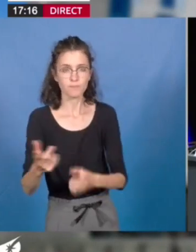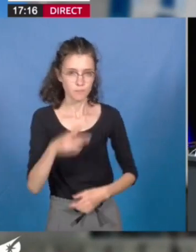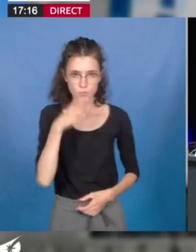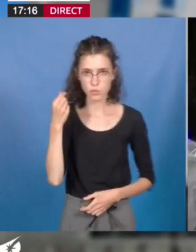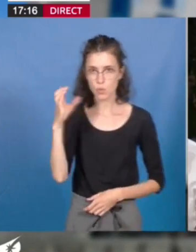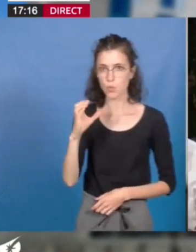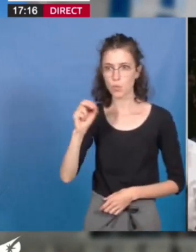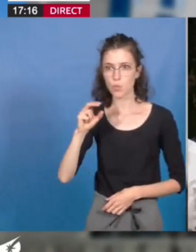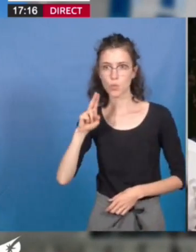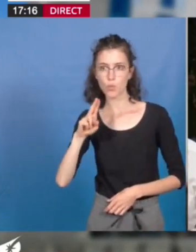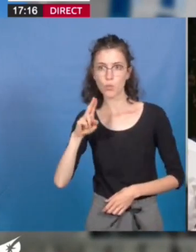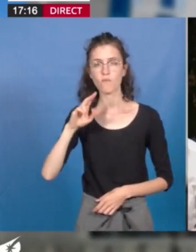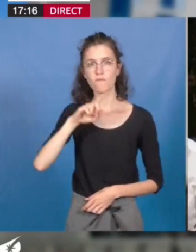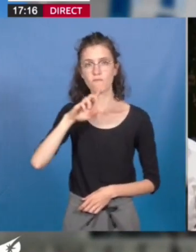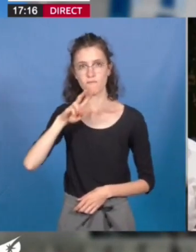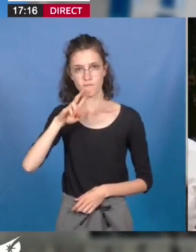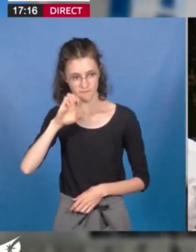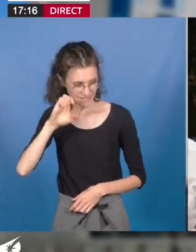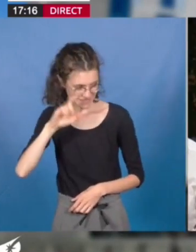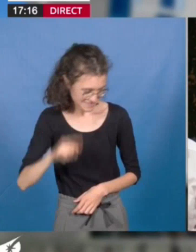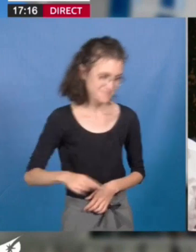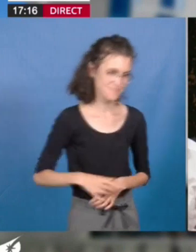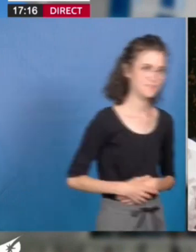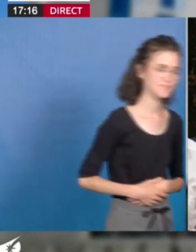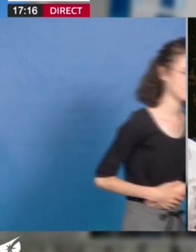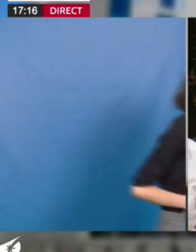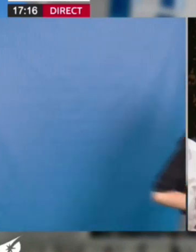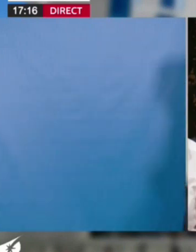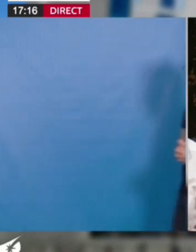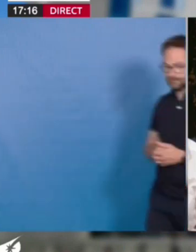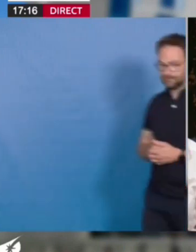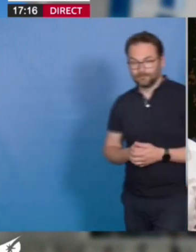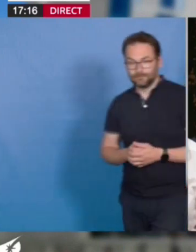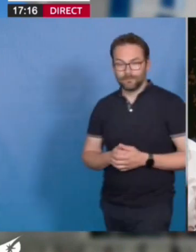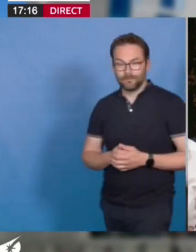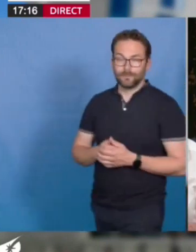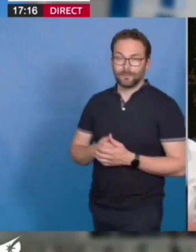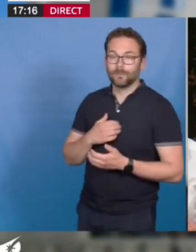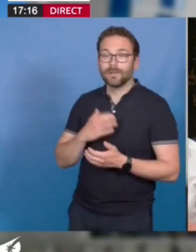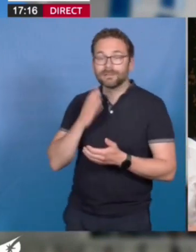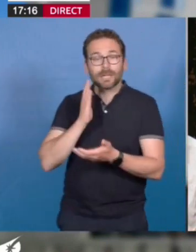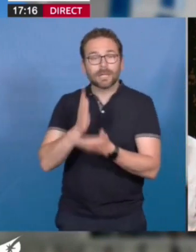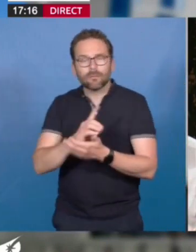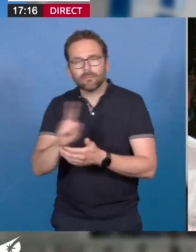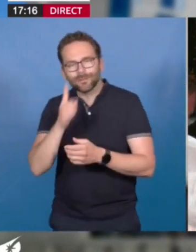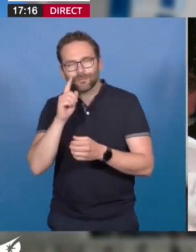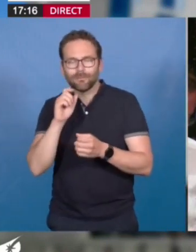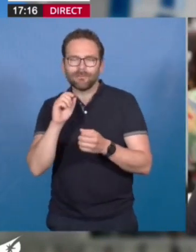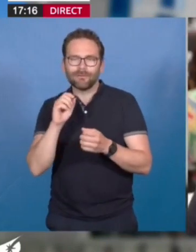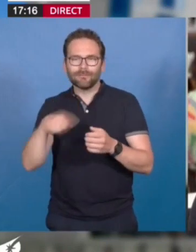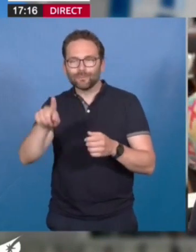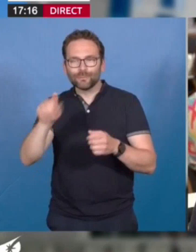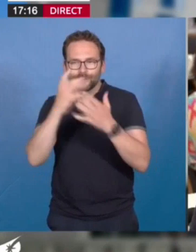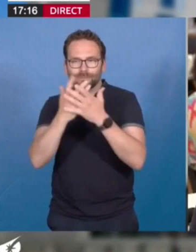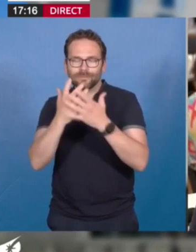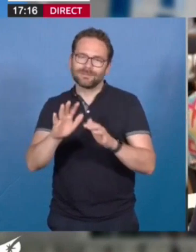Oui, ça aurait été peut-être étonnant que nous n'interviewions pas. Madame la Présidente, chers collègues, je ne vous cache pas la surprise des élus